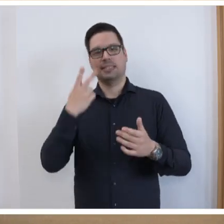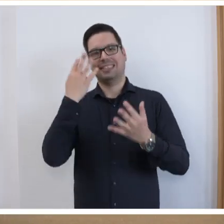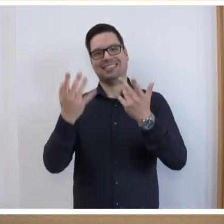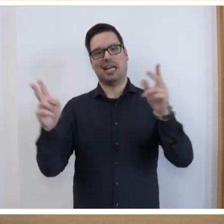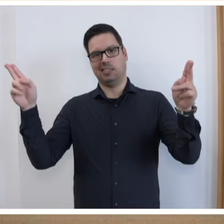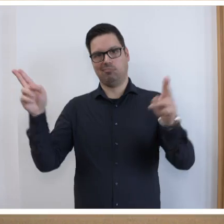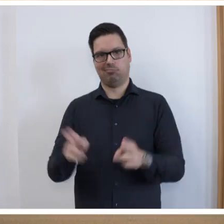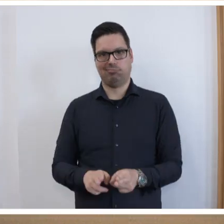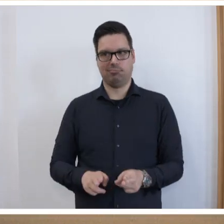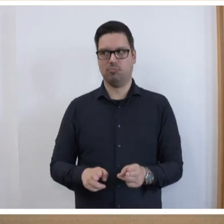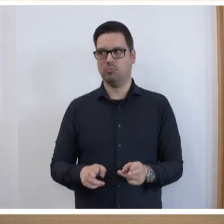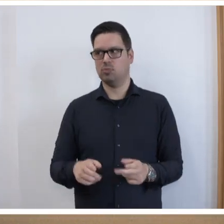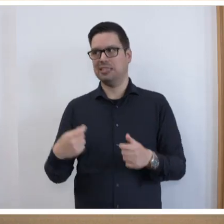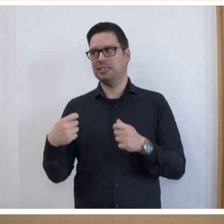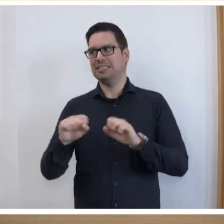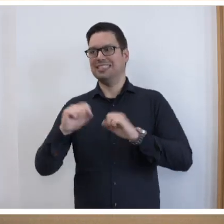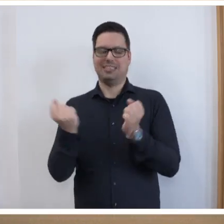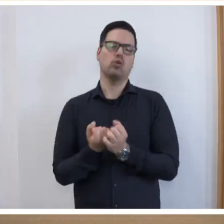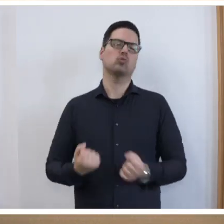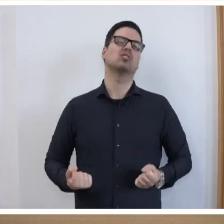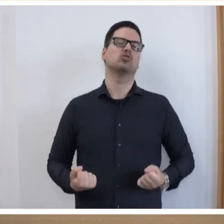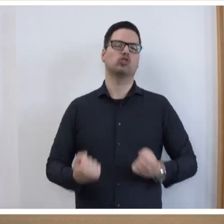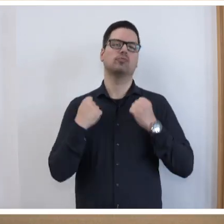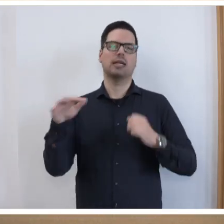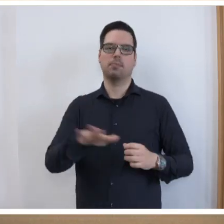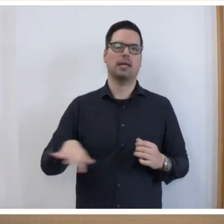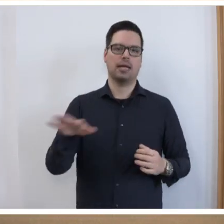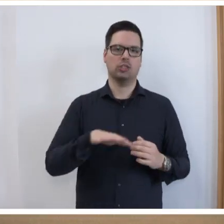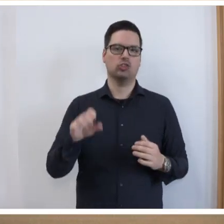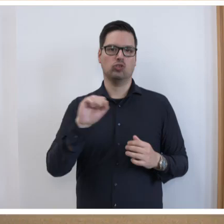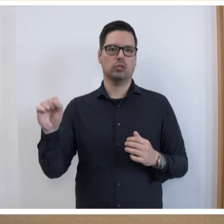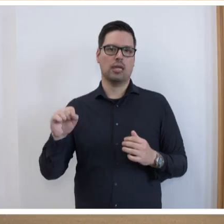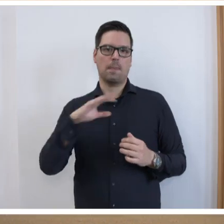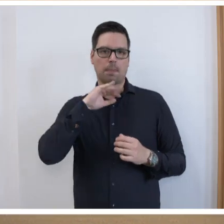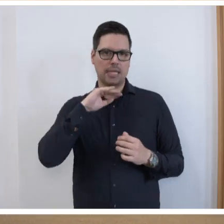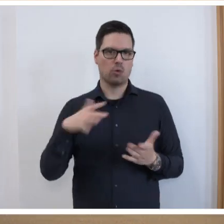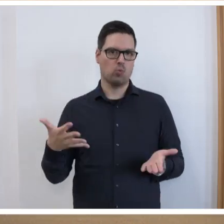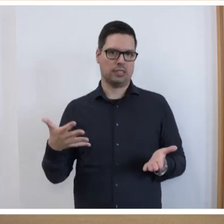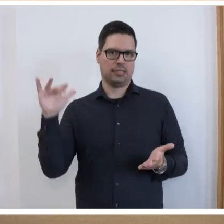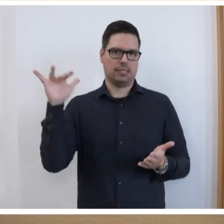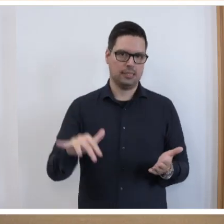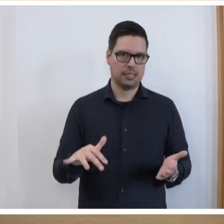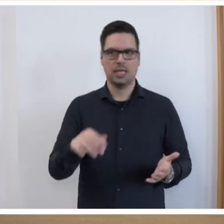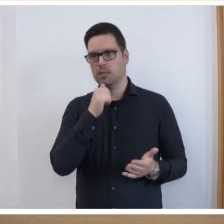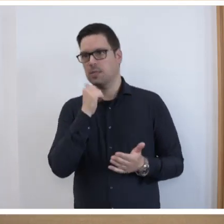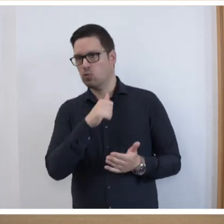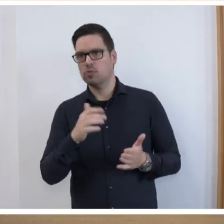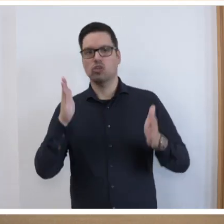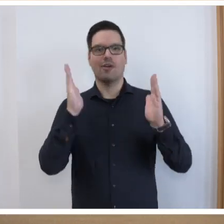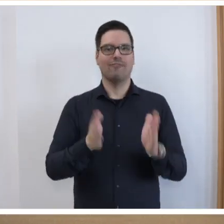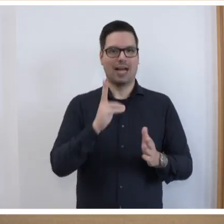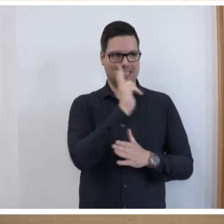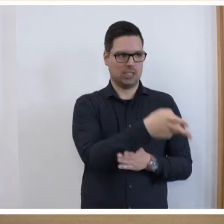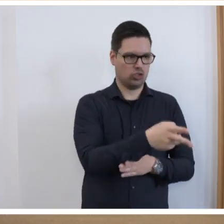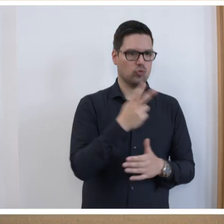und klicken auf eine angespannte Situation, insbesondere im Bereich der sonderpädagogischen Förderschwerpunkte in den beruflichen Fachrichtungen